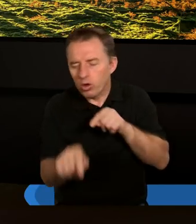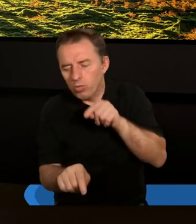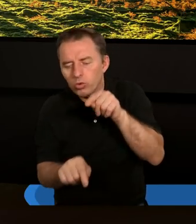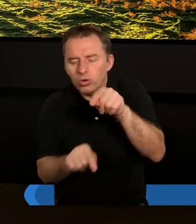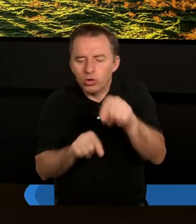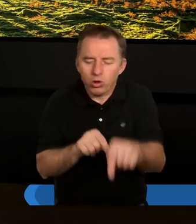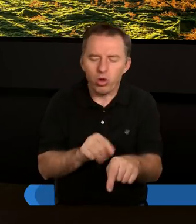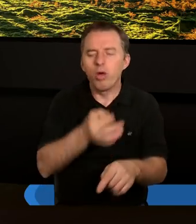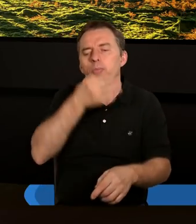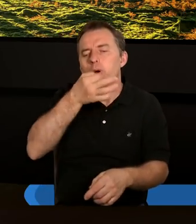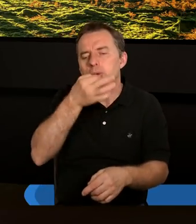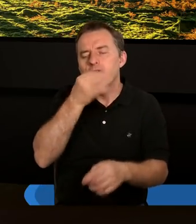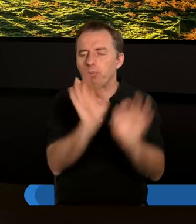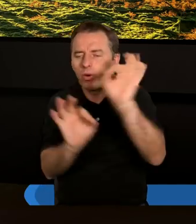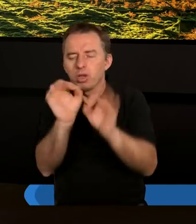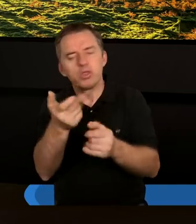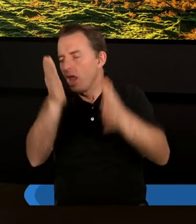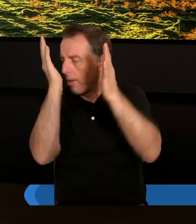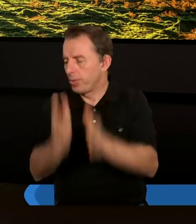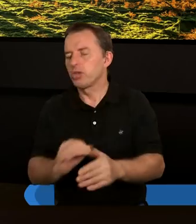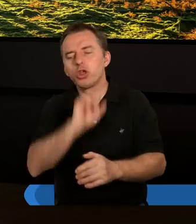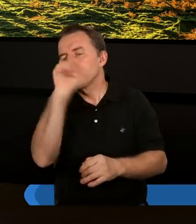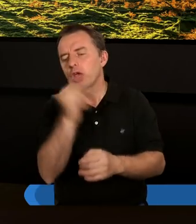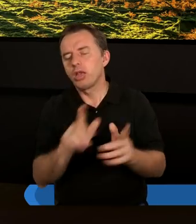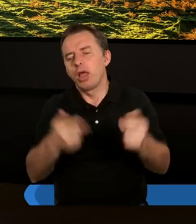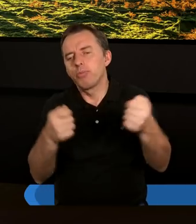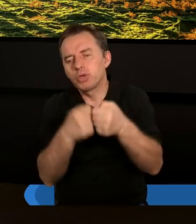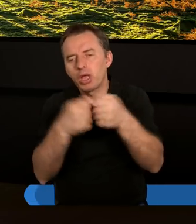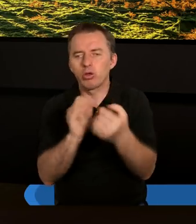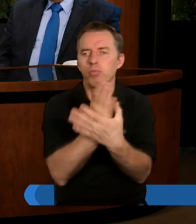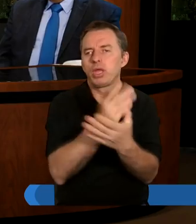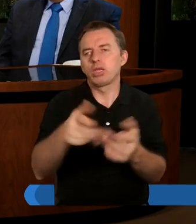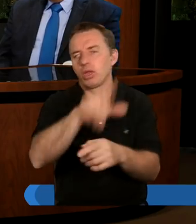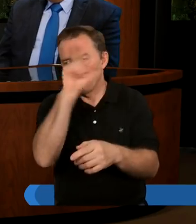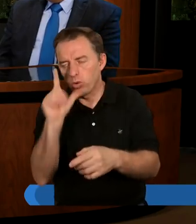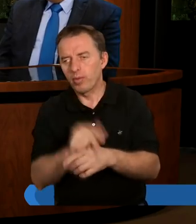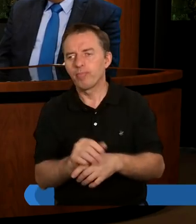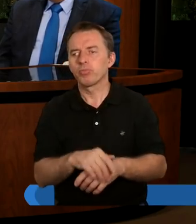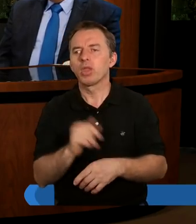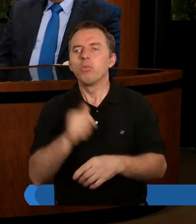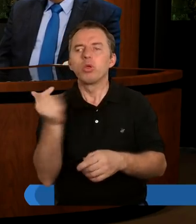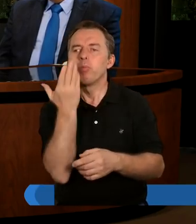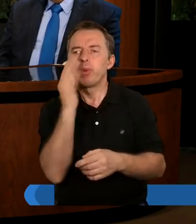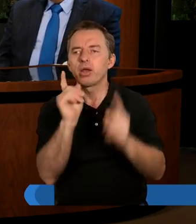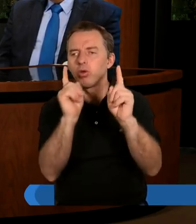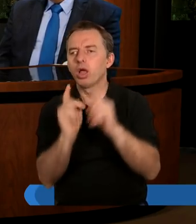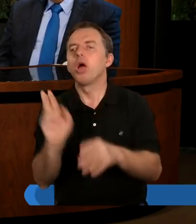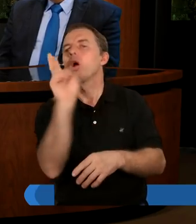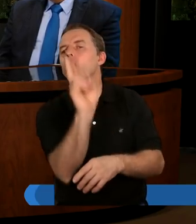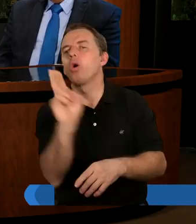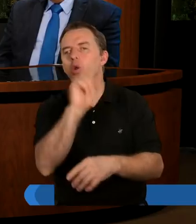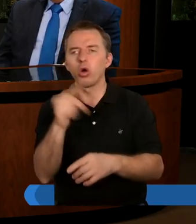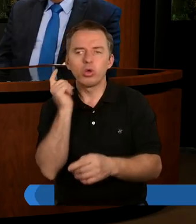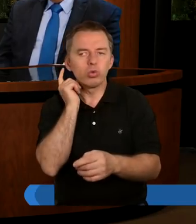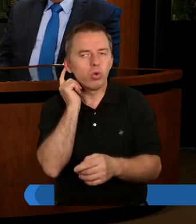tego, że znowu nie będzie żadnych przeszkód w tych relacjach, prawda? Ale jeszcze doda, że musimy wtedy bardzo uważać, kogo